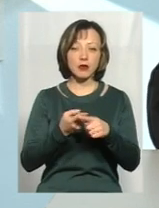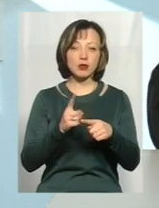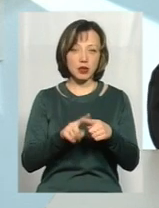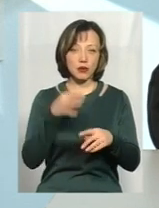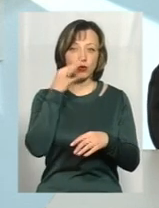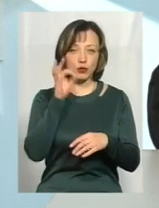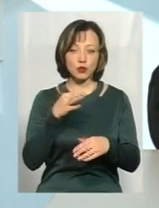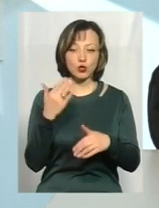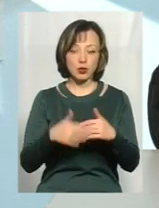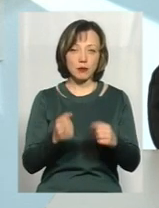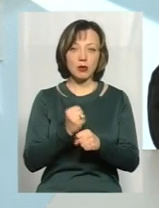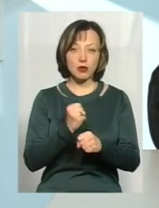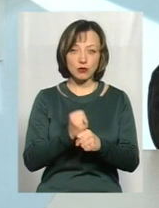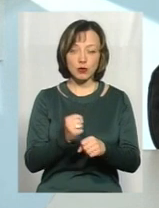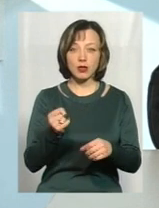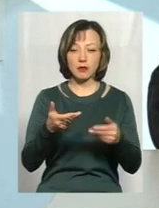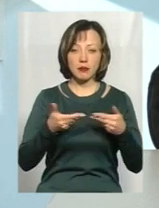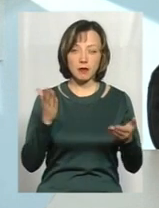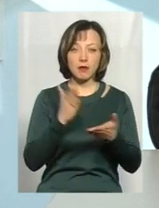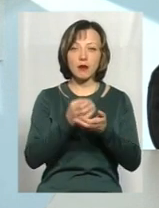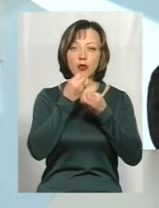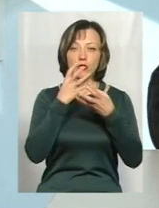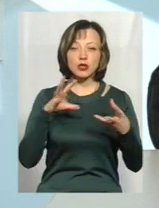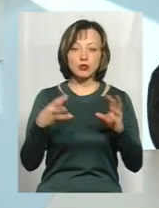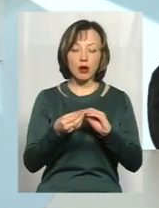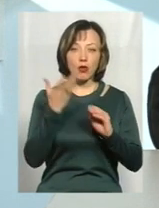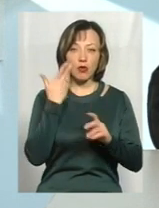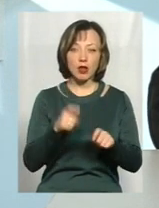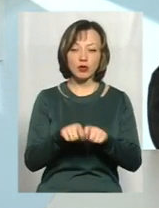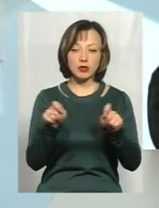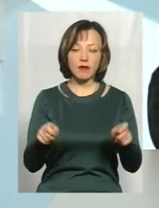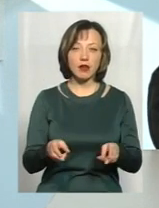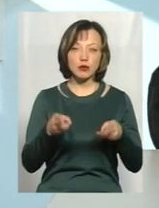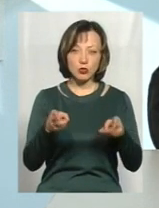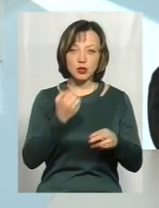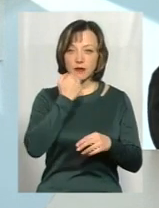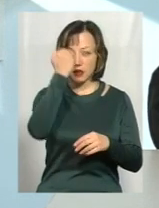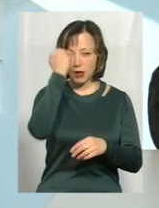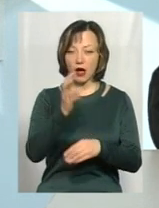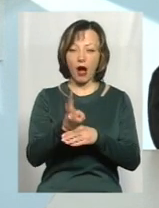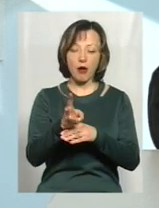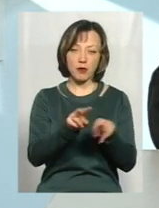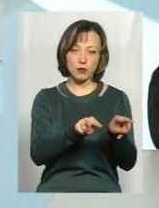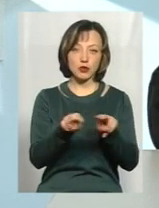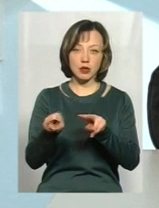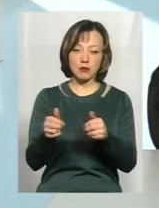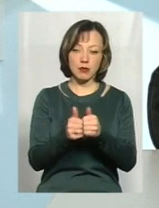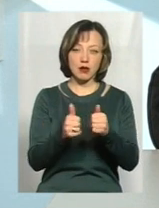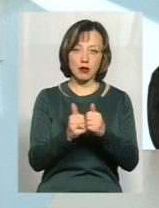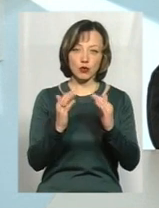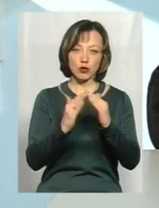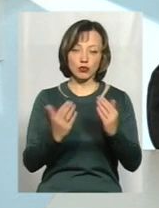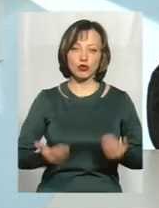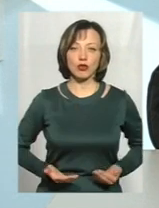працює, і ми маємо позитивні результати, коли ми розкривали злочини завдяки камерам відеоспостереження біля житлового